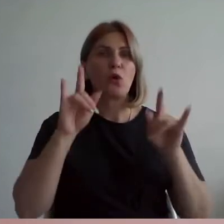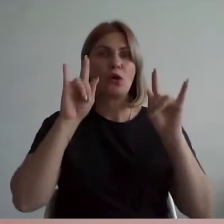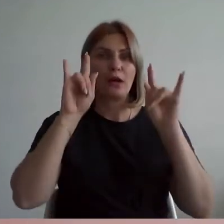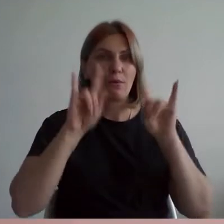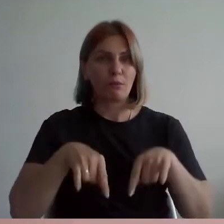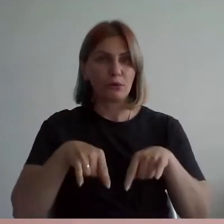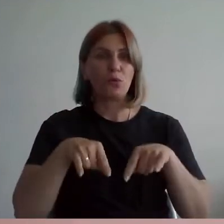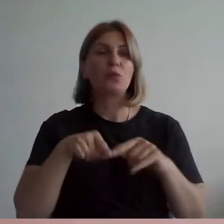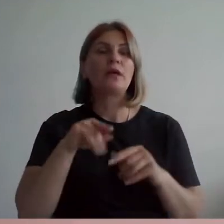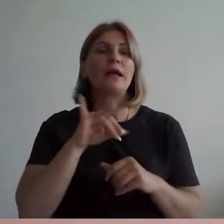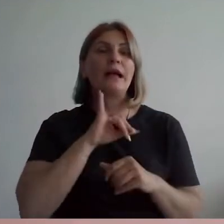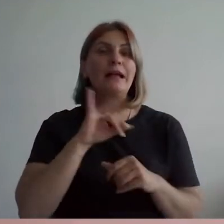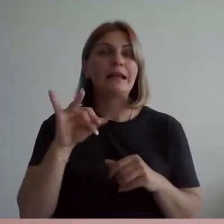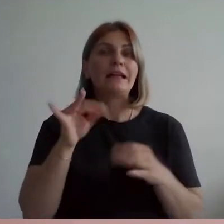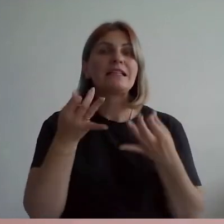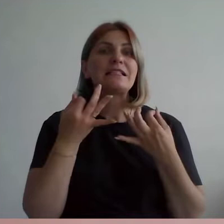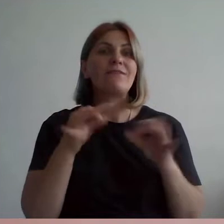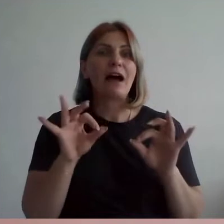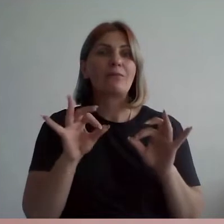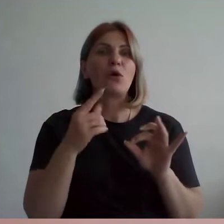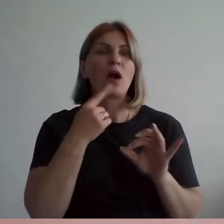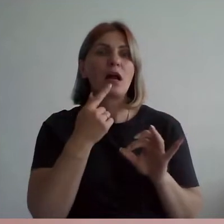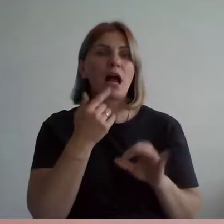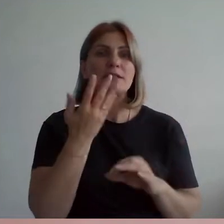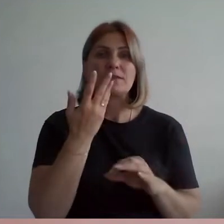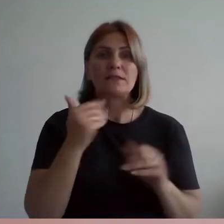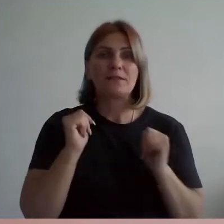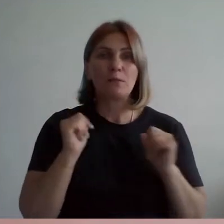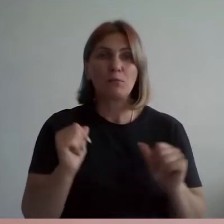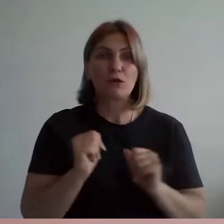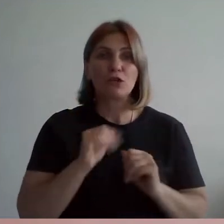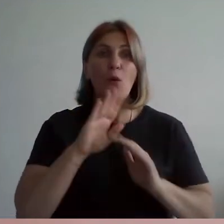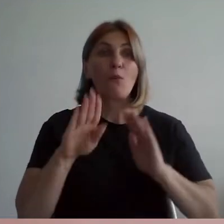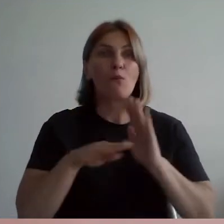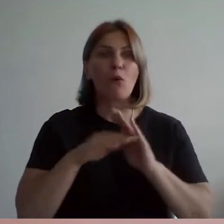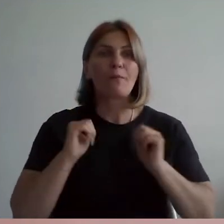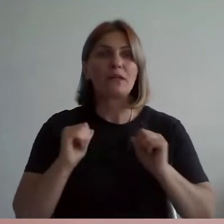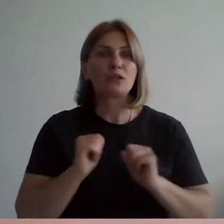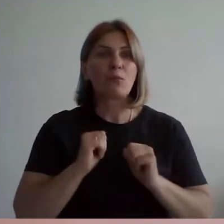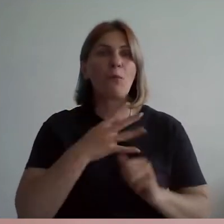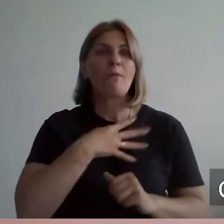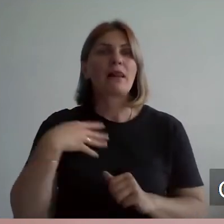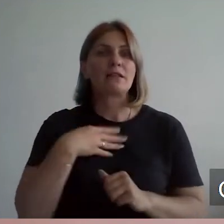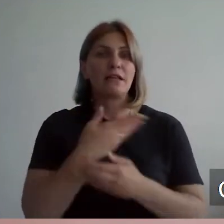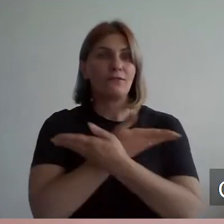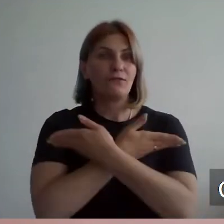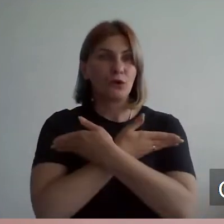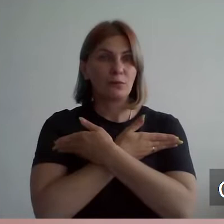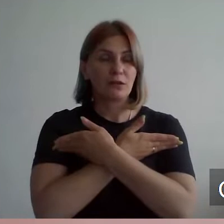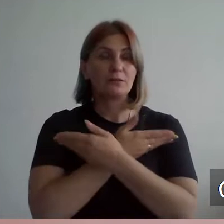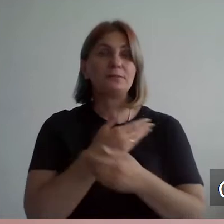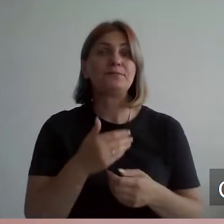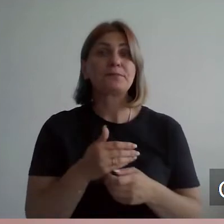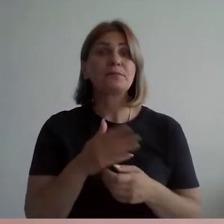брюки и свободный ярко-красный жакет. Под ним полосатая футболка. Собственно говоря,